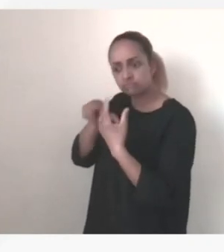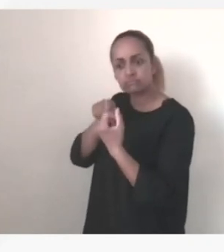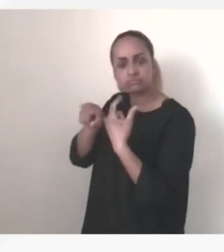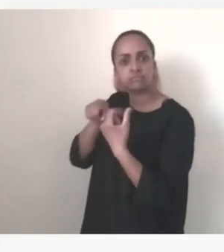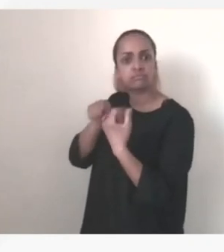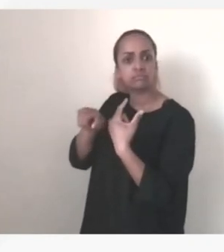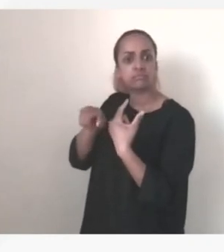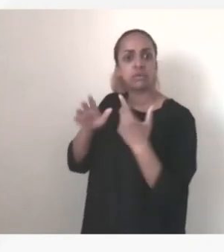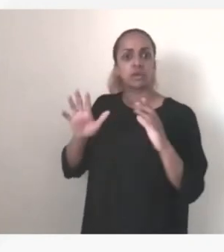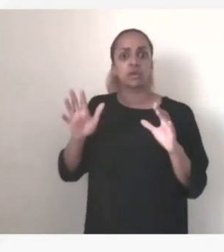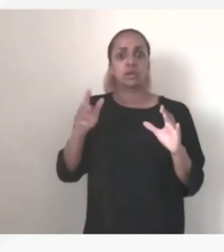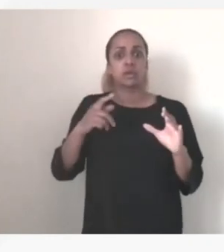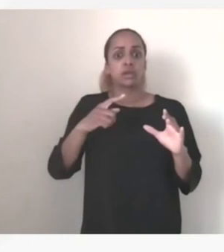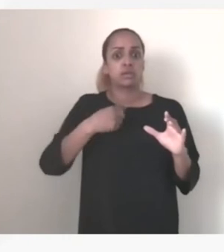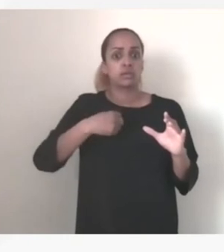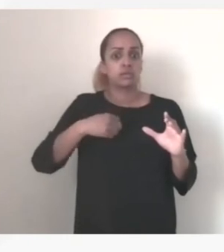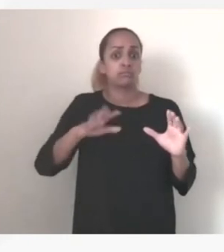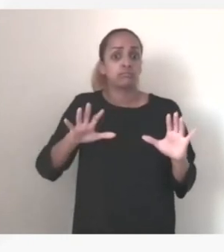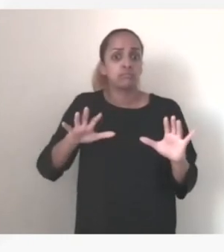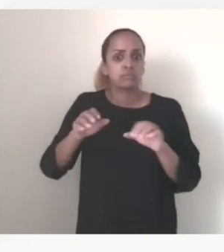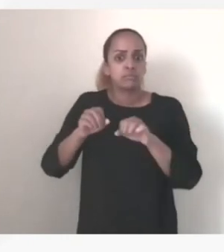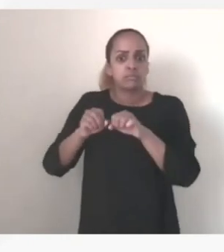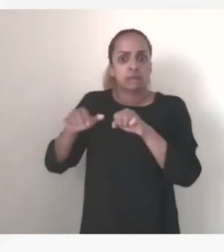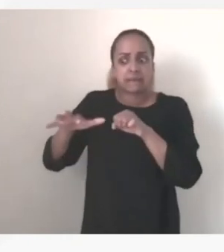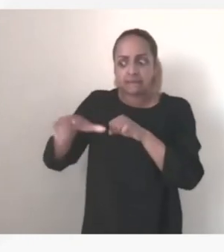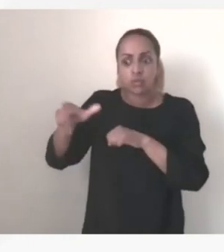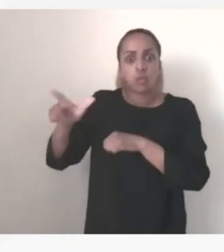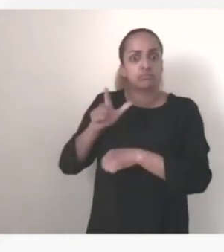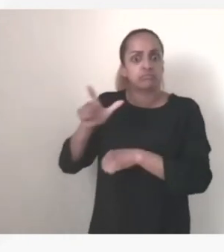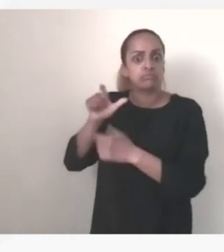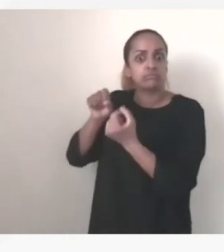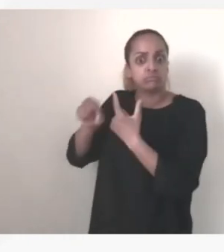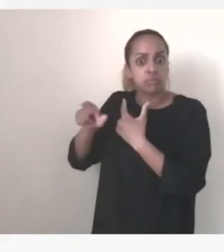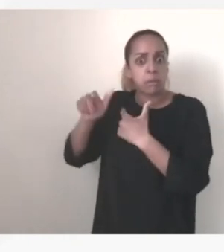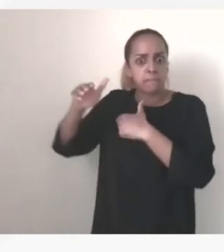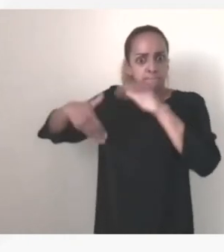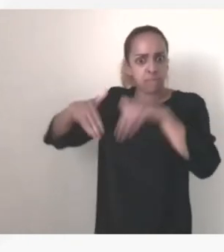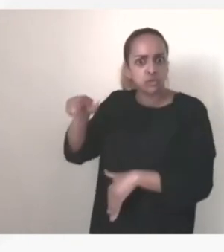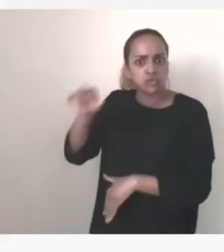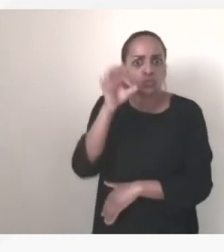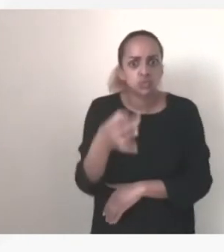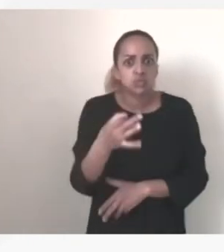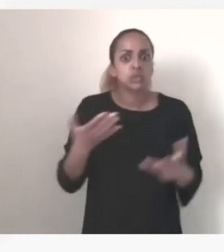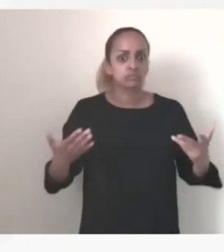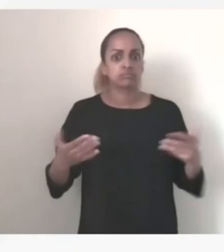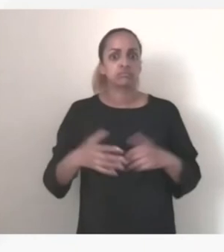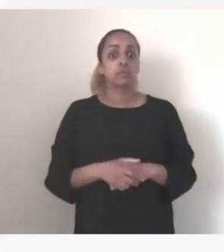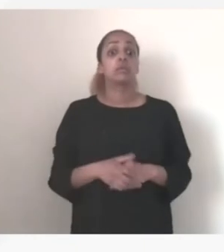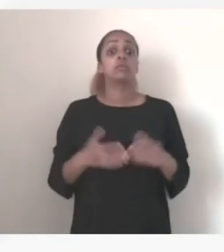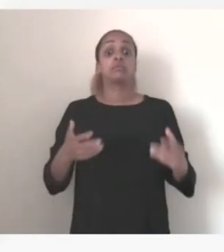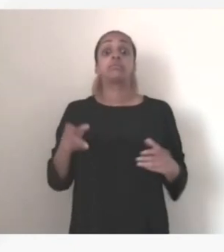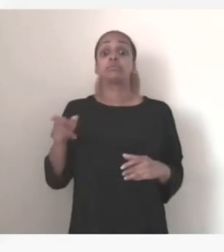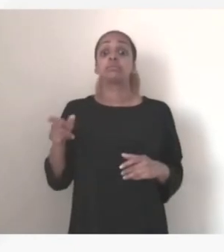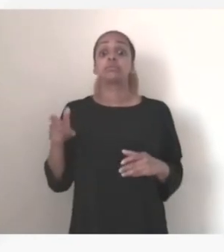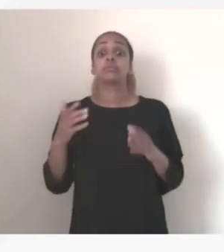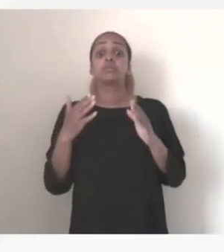le réseau continue à fonctionner s'agissant de la liste d'équipements qui a été demandée j'ai dit